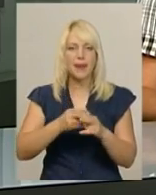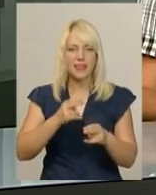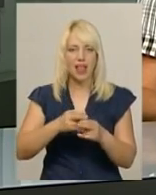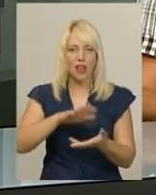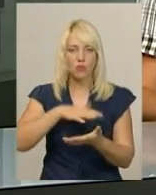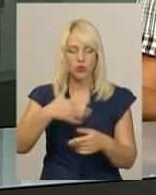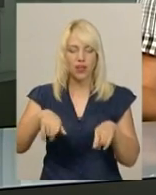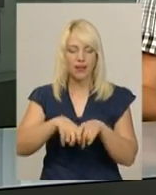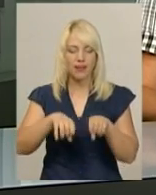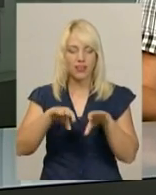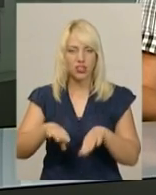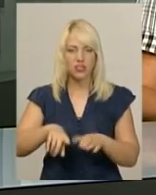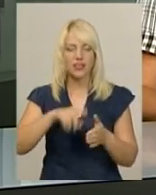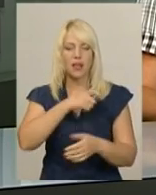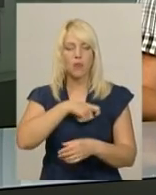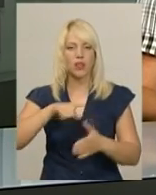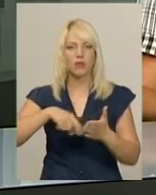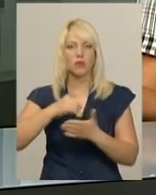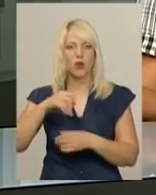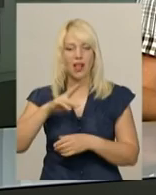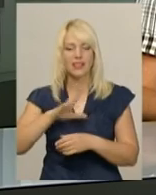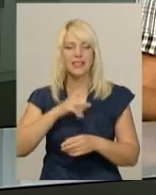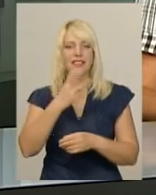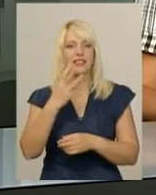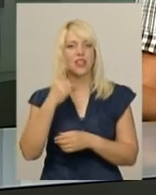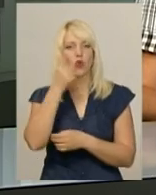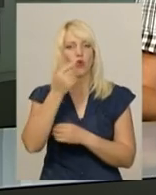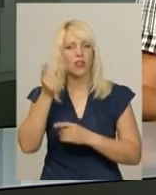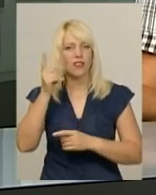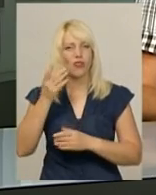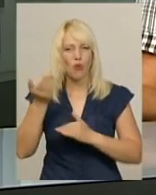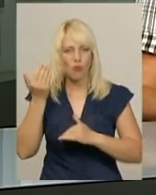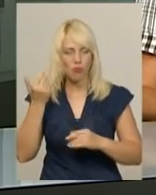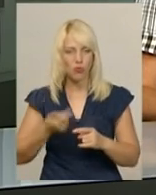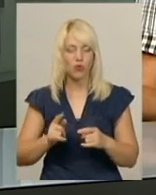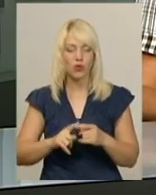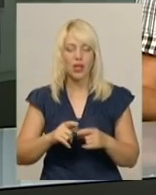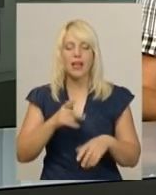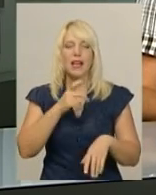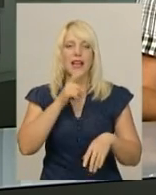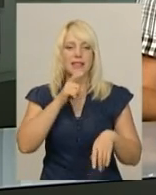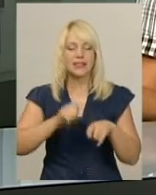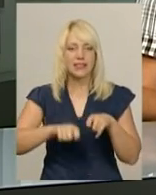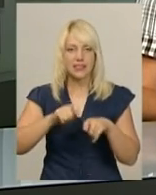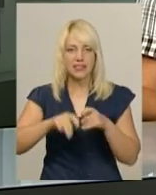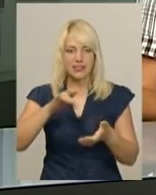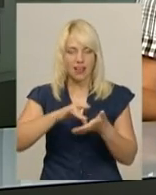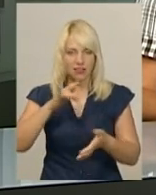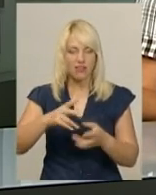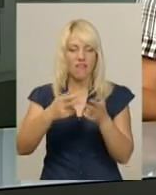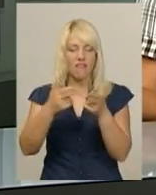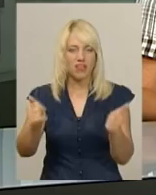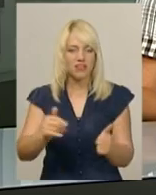міської ради. Атракціон встановлений 33 роки тому співробітники Подільського експертно-технічного центру визнали